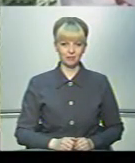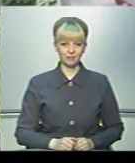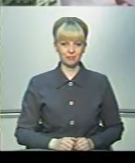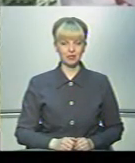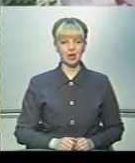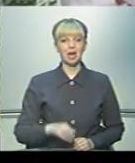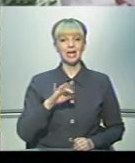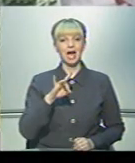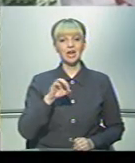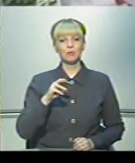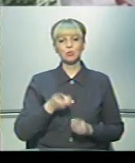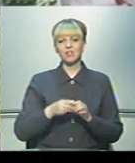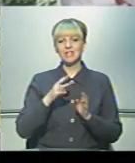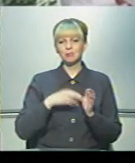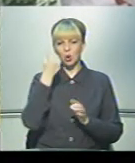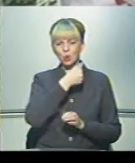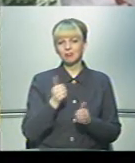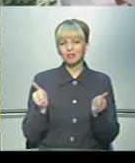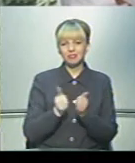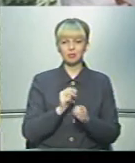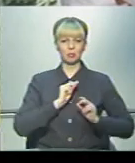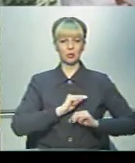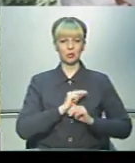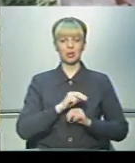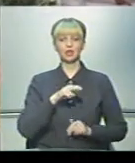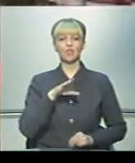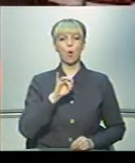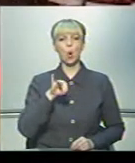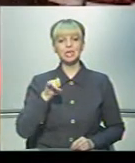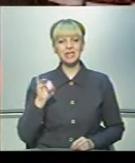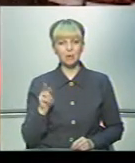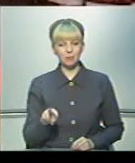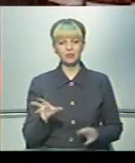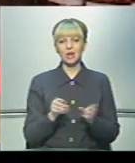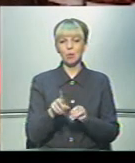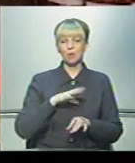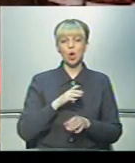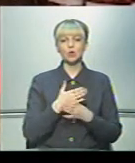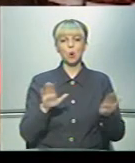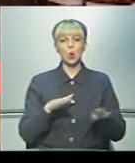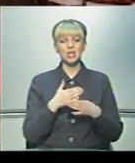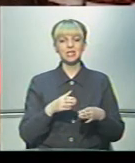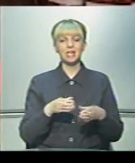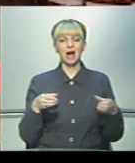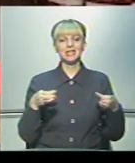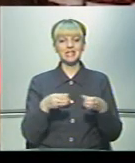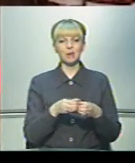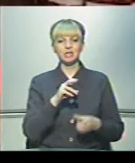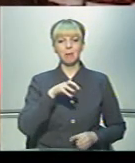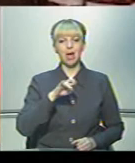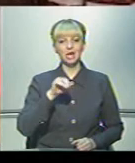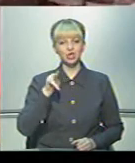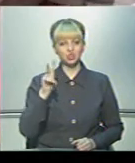Назарія Єремчук більше 18 років пліч-опліч пропрацював з Павлом Дворським. Разом вони були солістами вокально-інструментального ансамблю